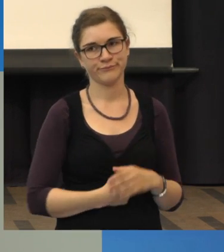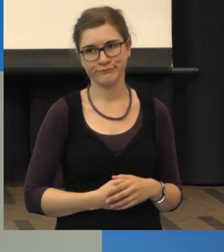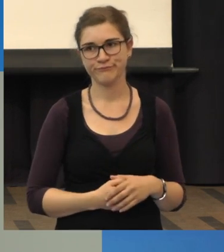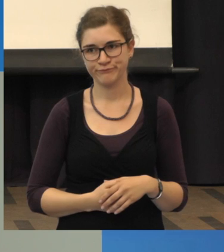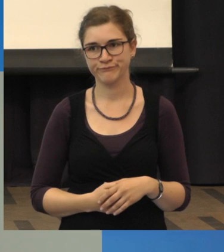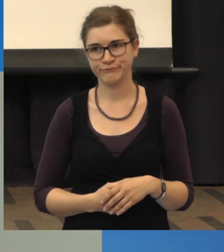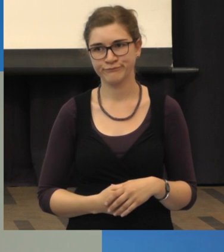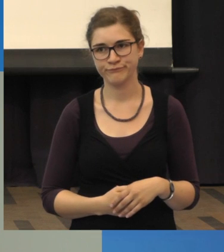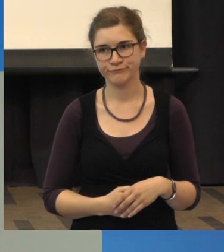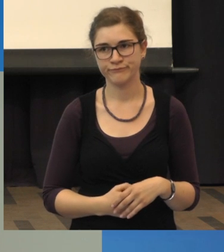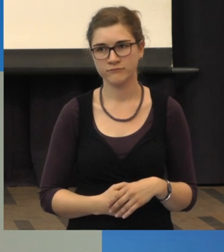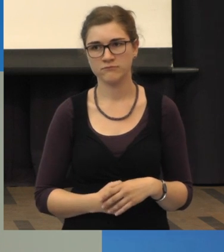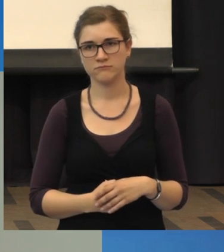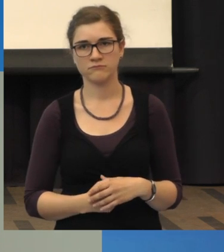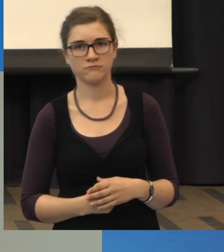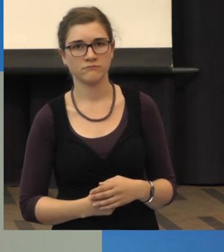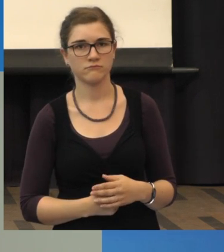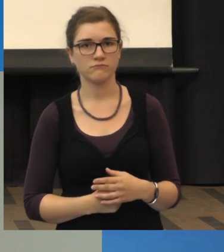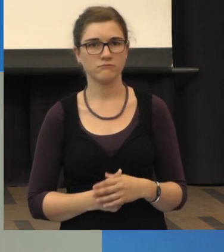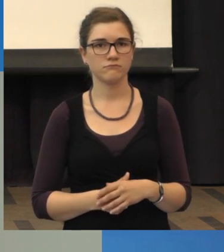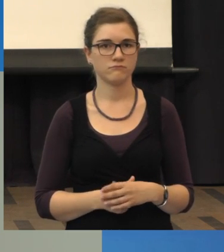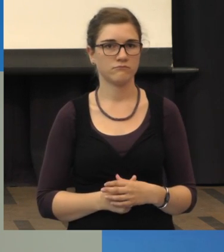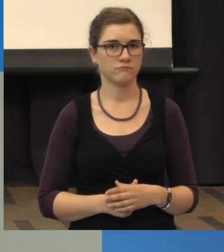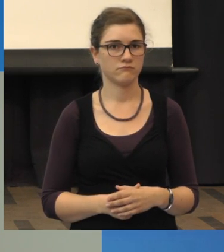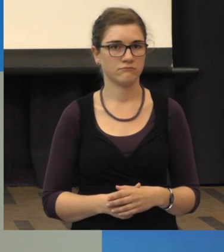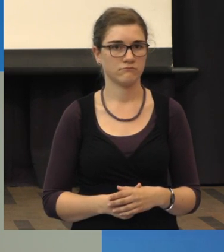So, jetzt gleich in der Nähe, komme wieder zu Ihnen rüber.